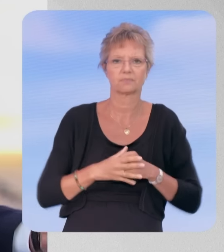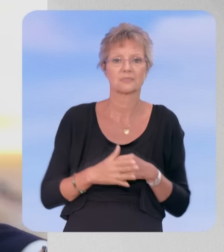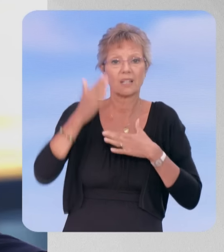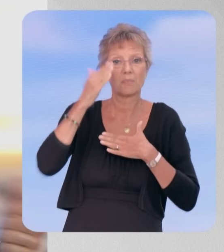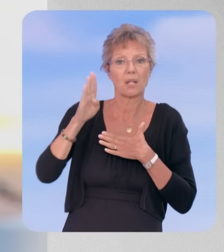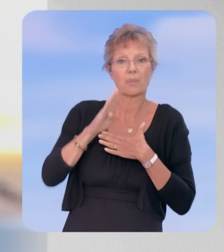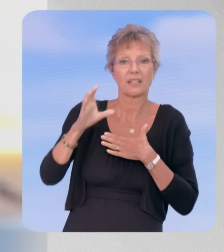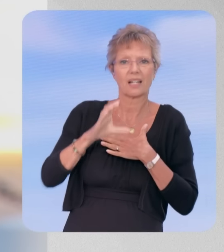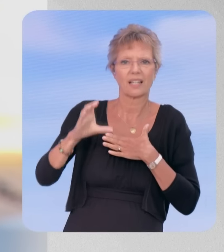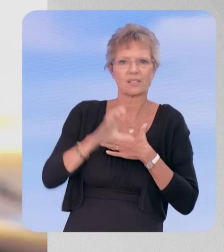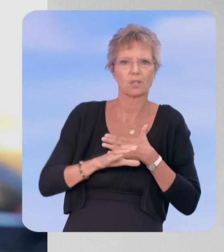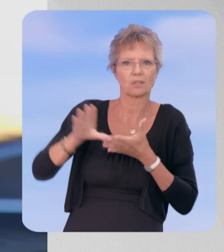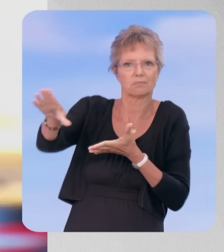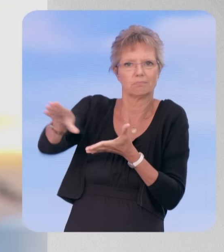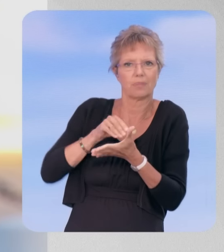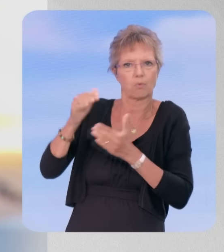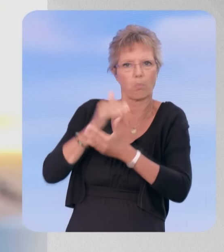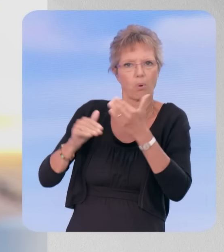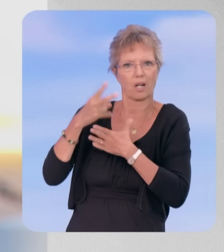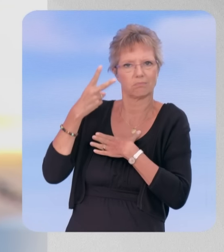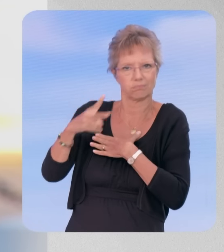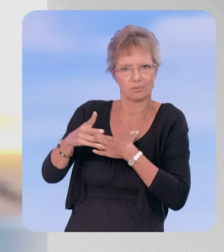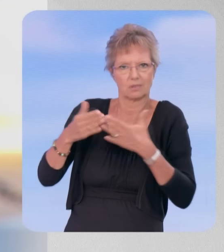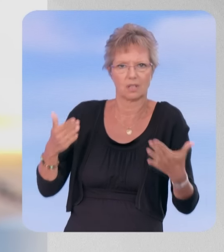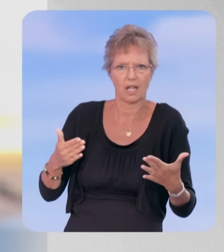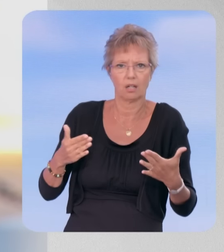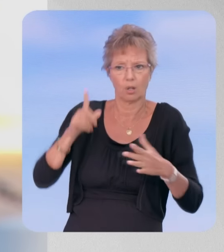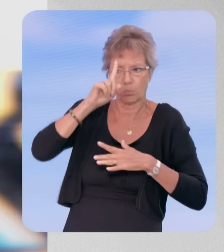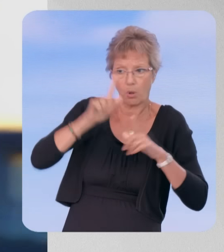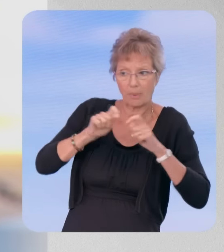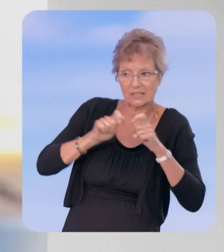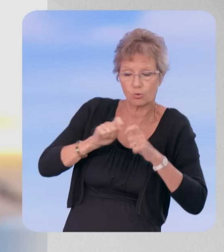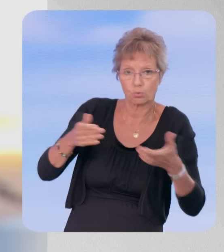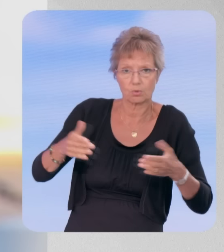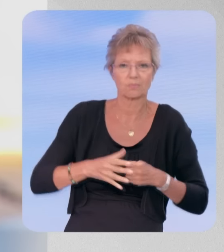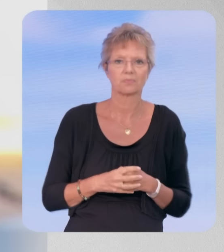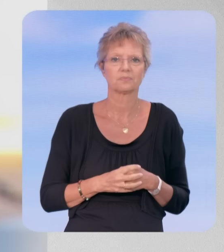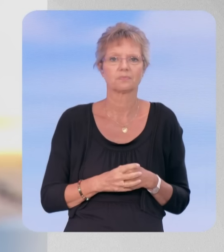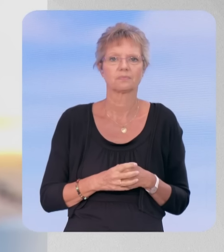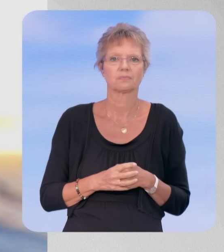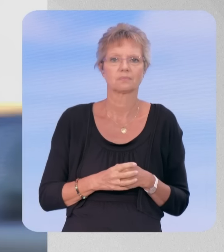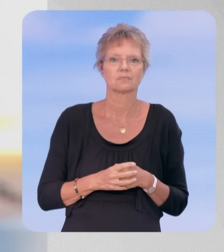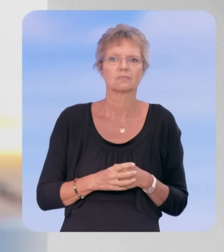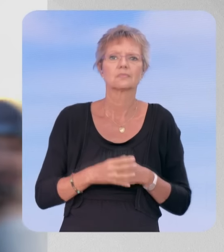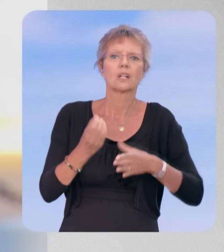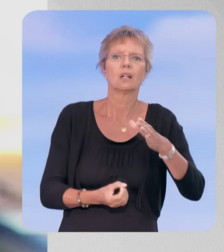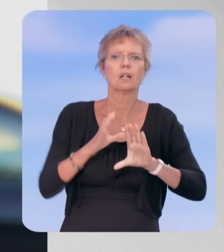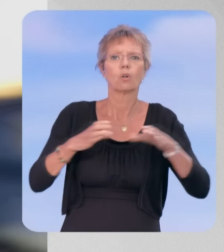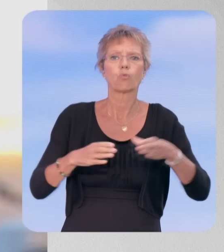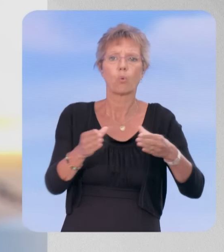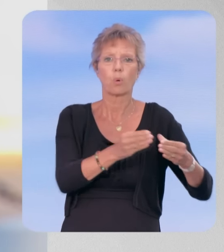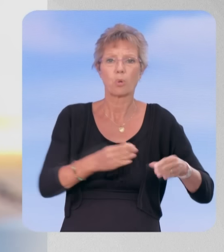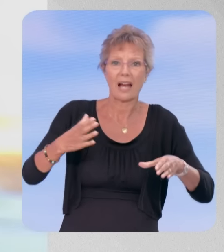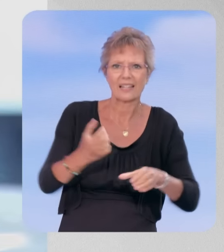reprenait certaines propositions de votre programme, pourquoi ne pas discuter avec lui ? – Mais parce que le nouveau Front populaire a